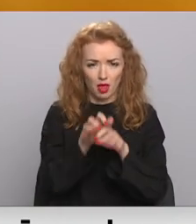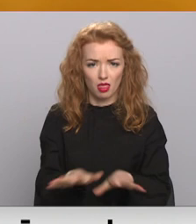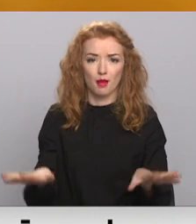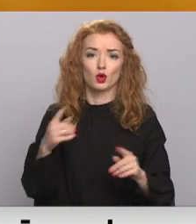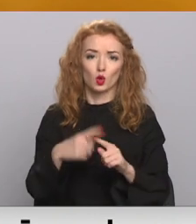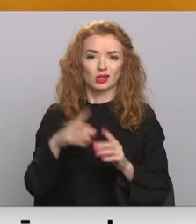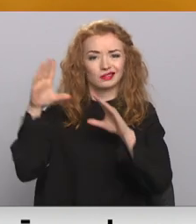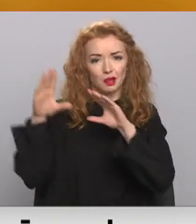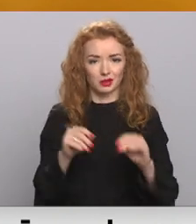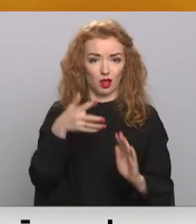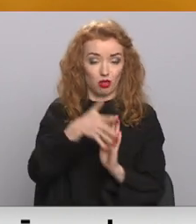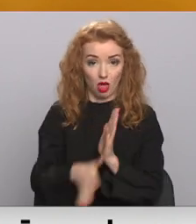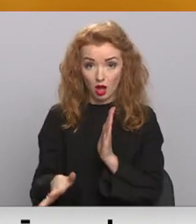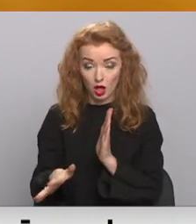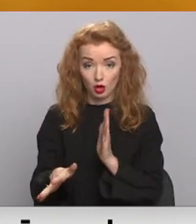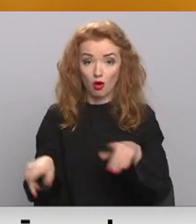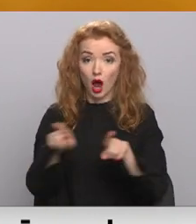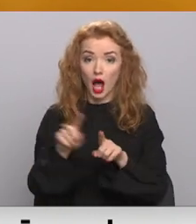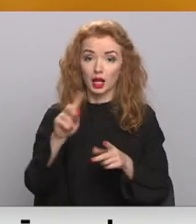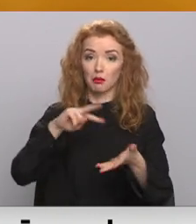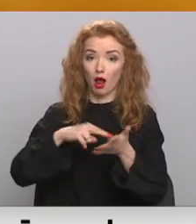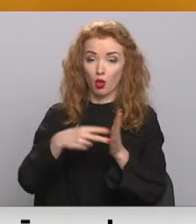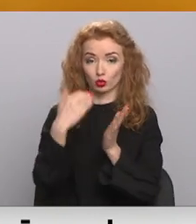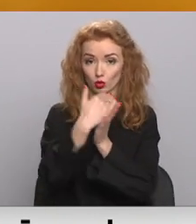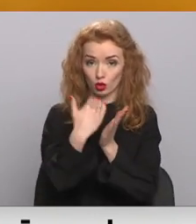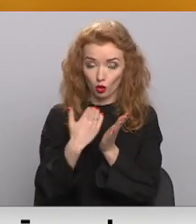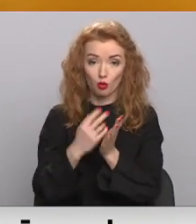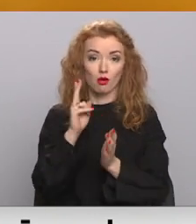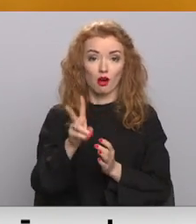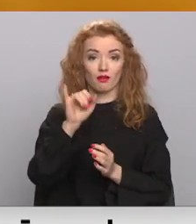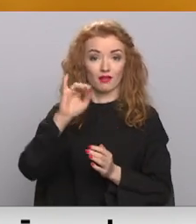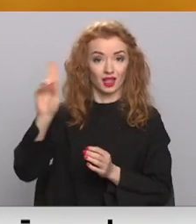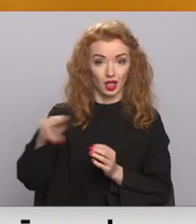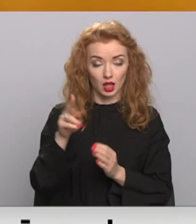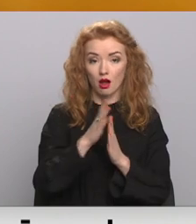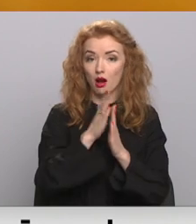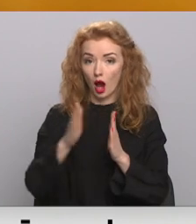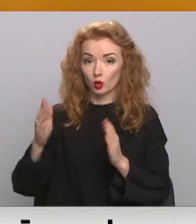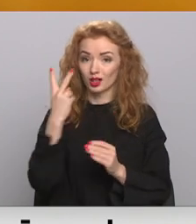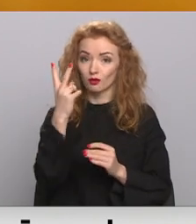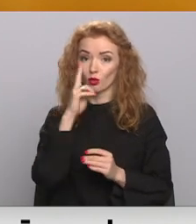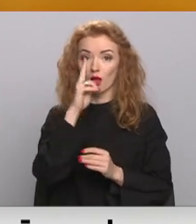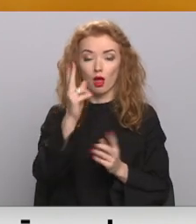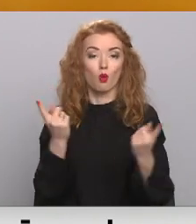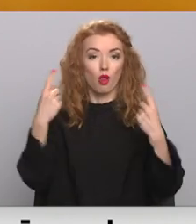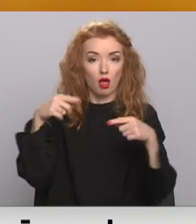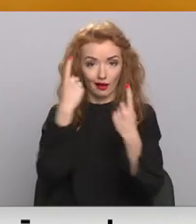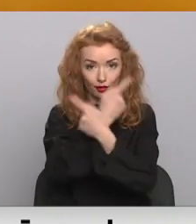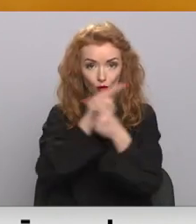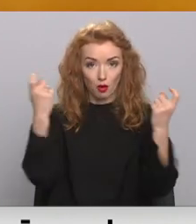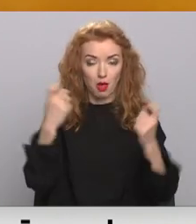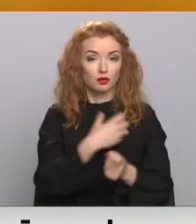Mēs esam paredzējuši no teikums, ka valsts ieņēmuma dienestas katru divu nedēļu laikā informēs